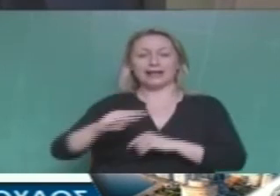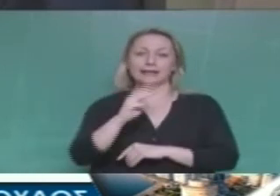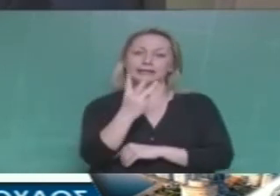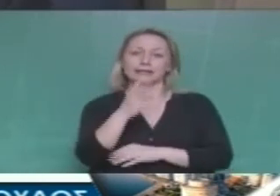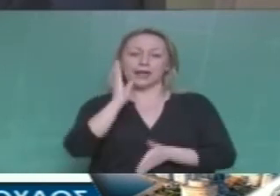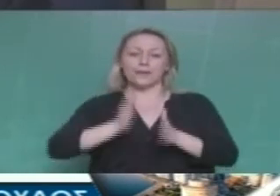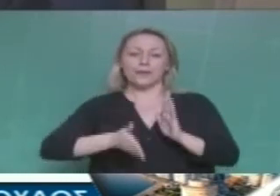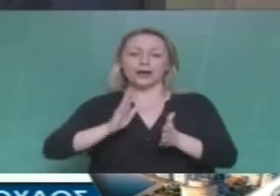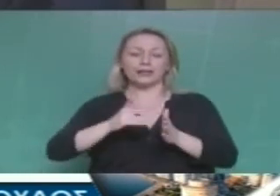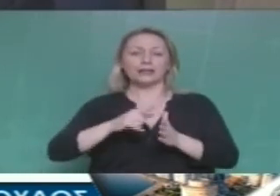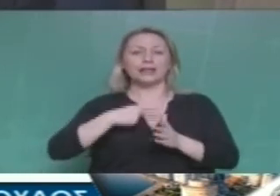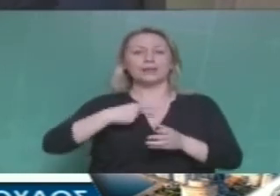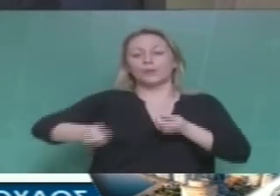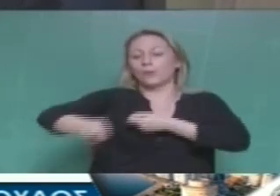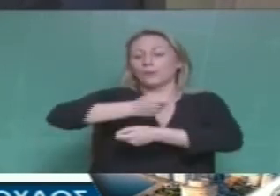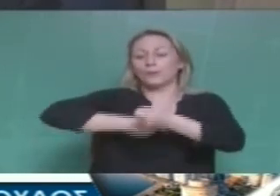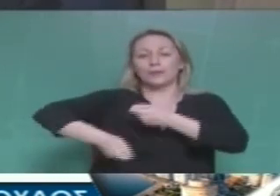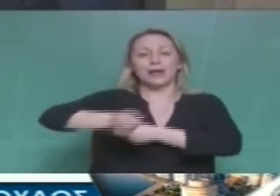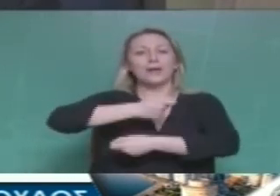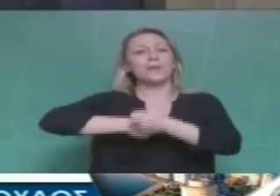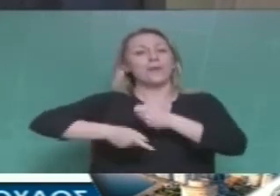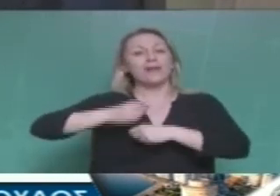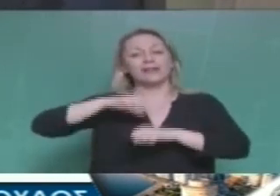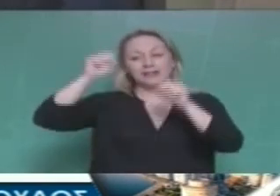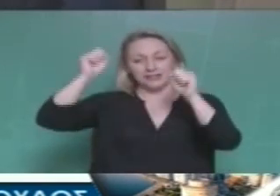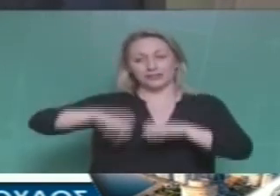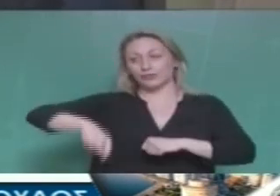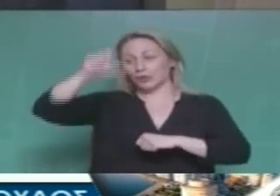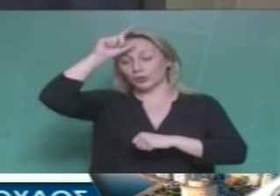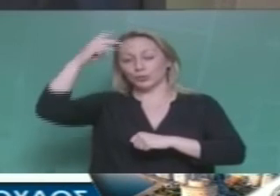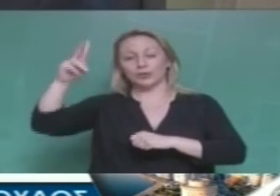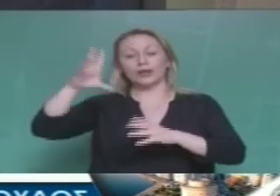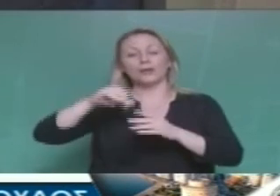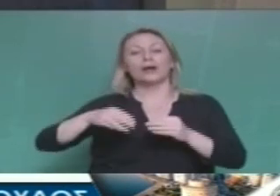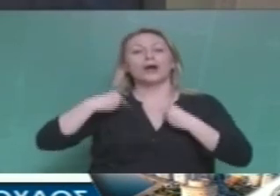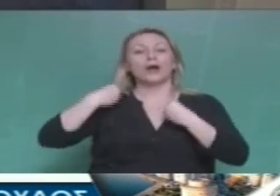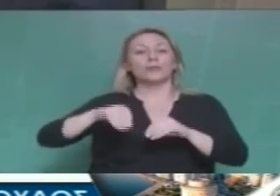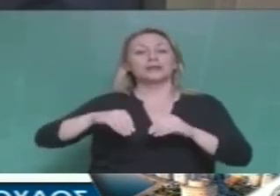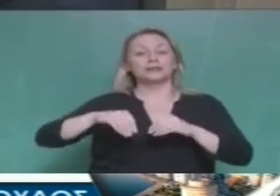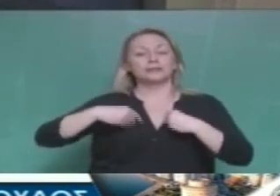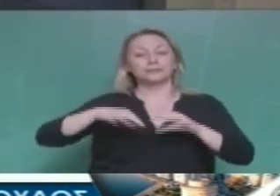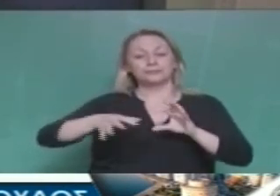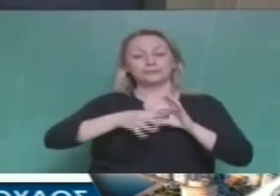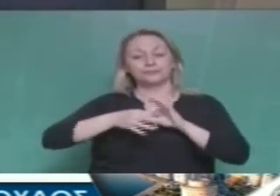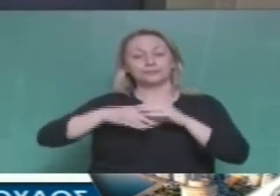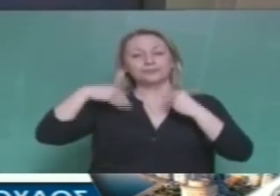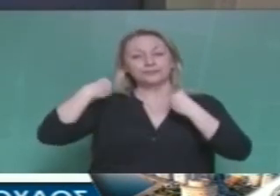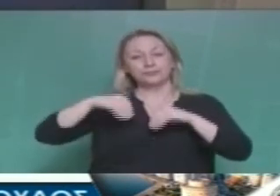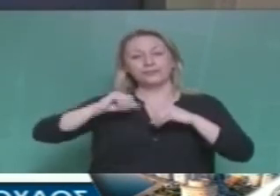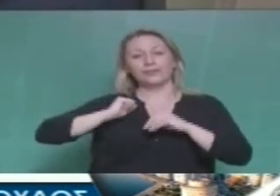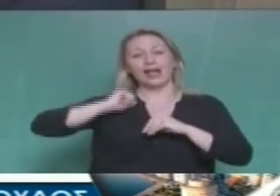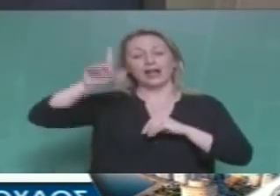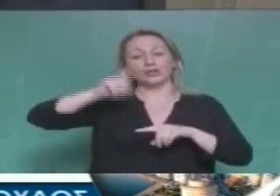κλείουν εμπορικές συμφωνίες με Τούρκους επιχειρηματίες όπως ο Σύνδεσμος Εξαγωγέων Βόρειας-Ελλάδας με τη σηματοχή μάλιστα